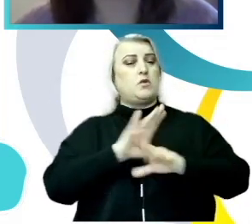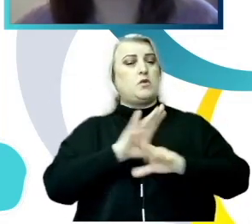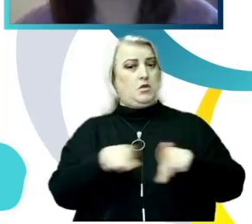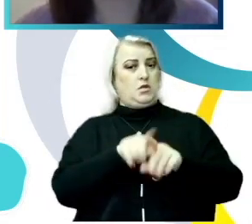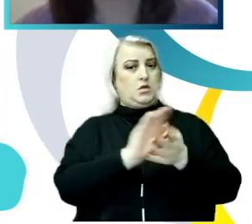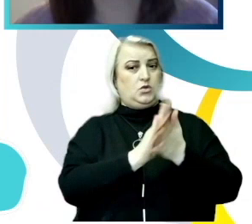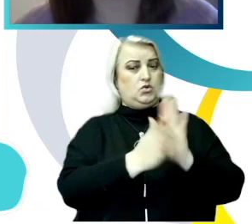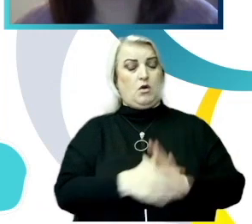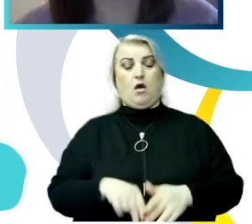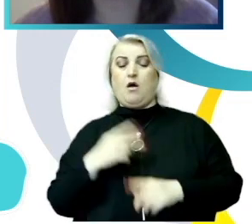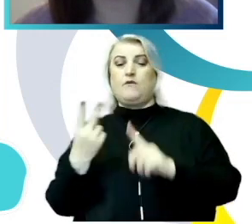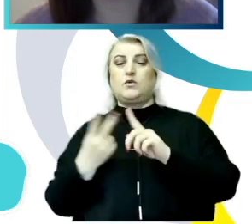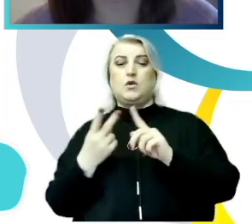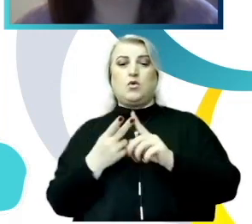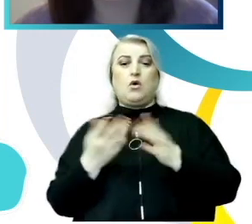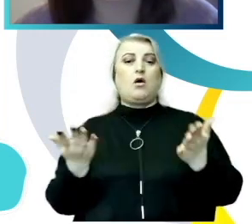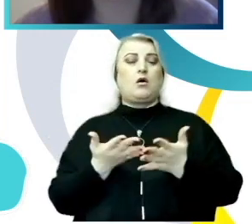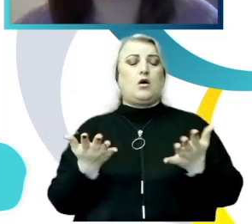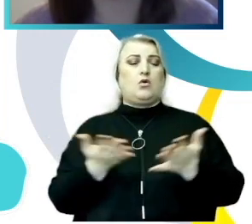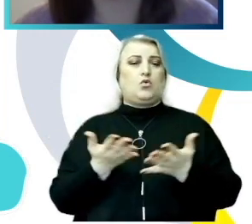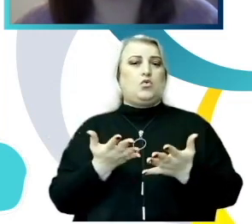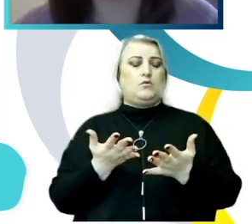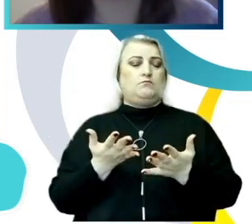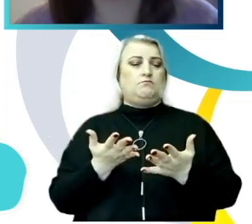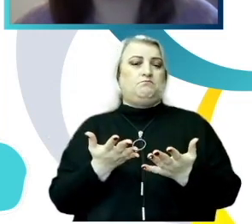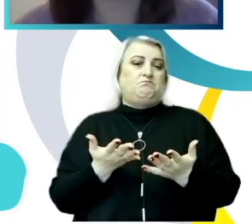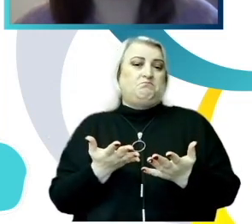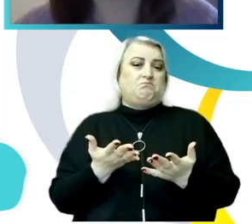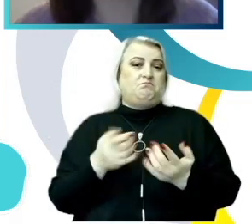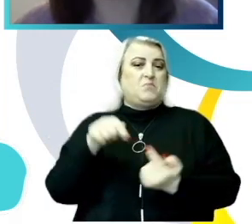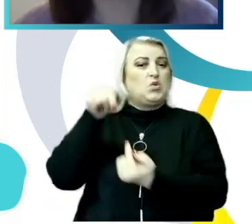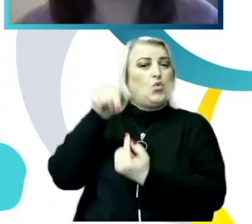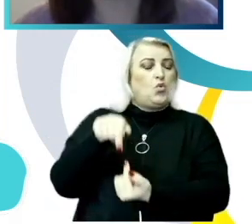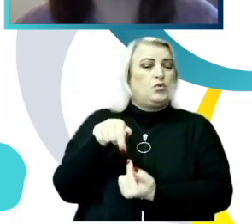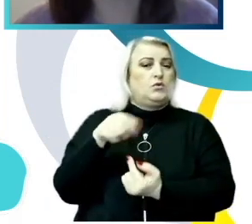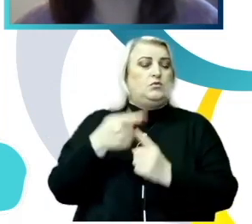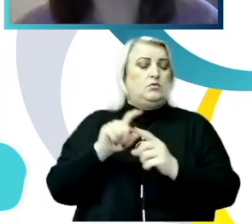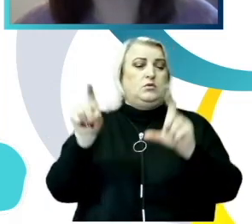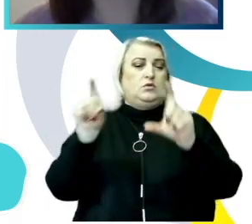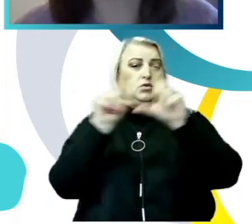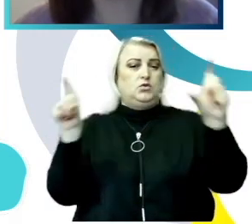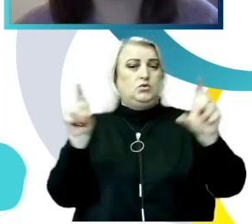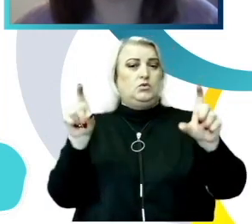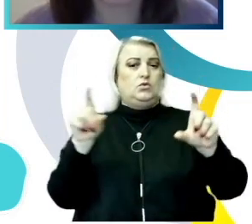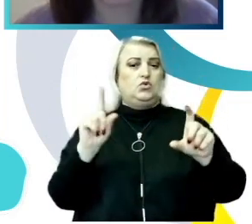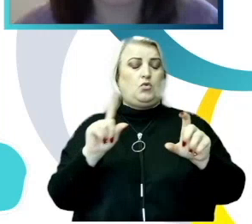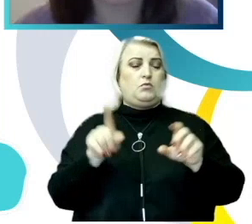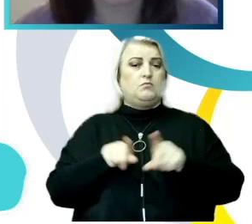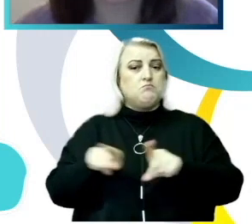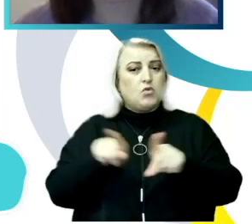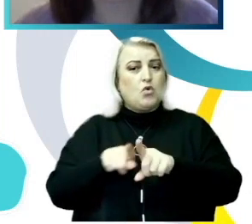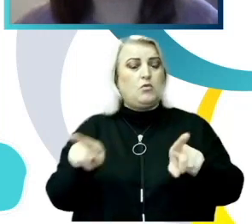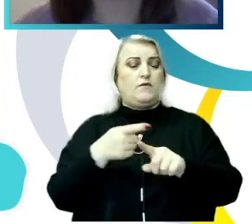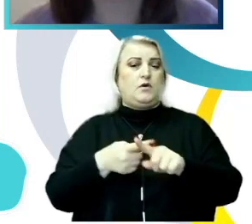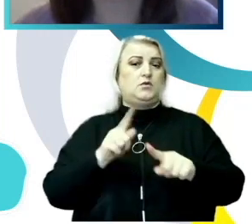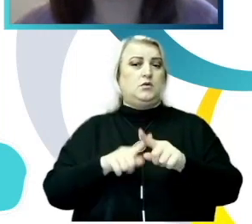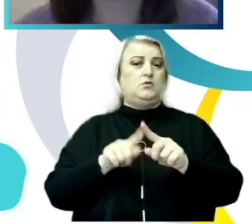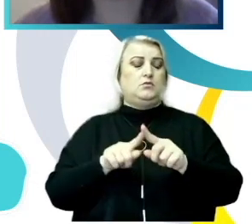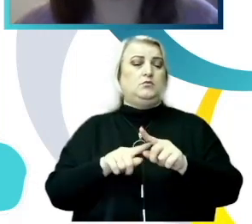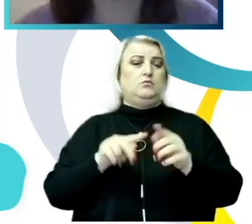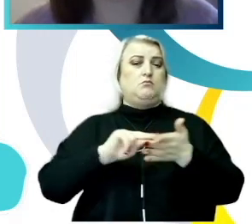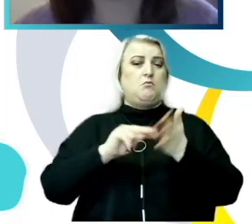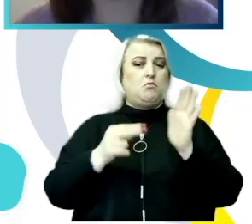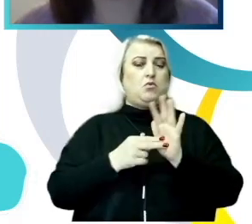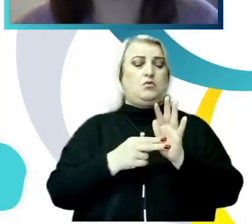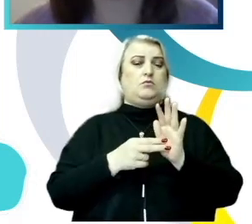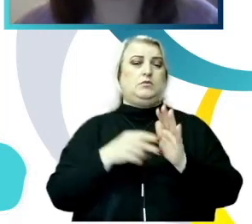care a fost sau care este predispunerea instituțiilor de a promova aceste politici, aceste măsuri în